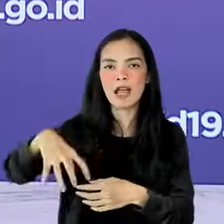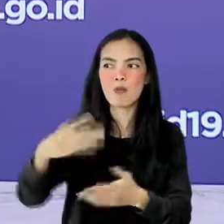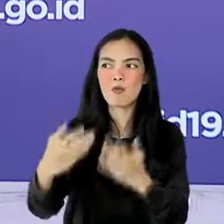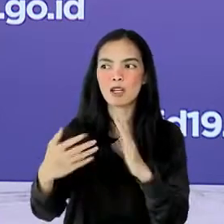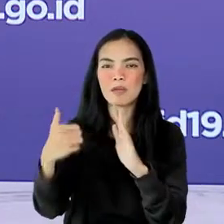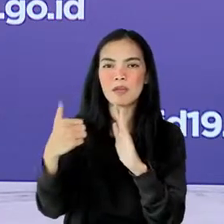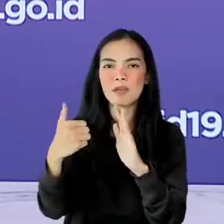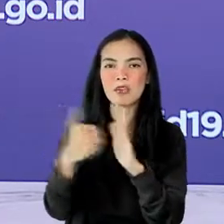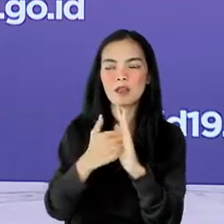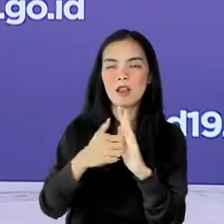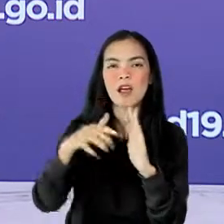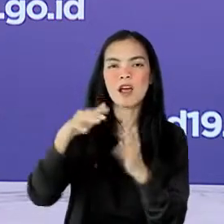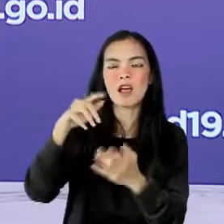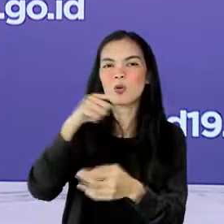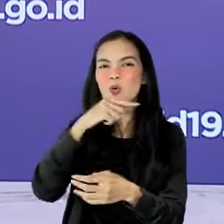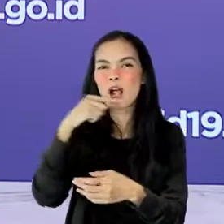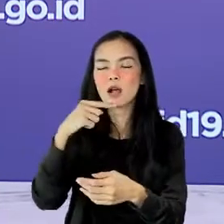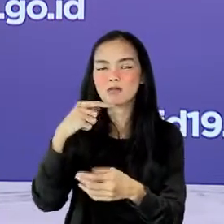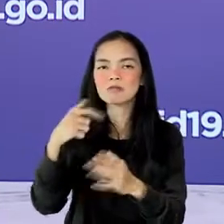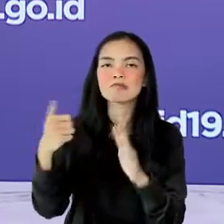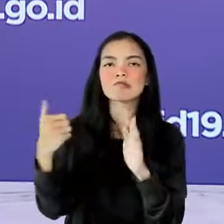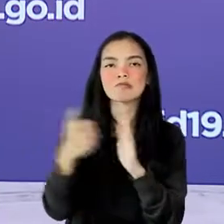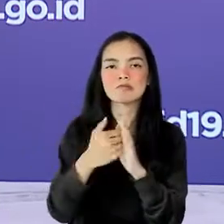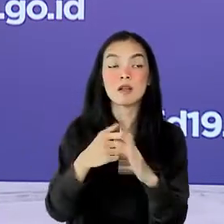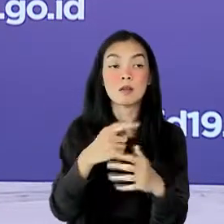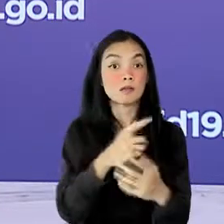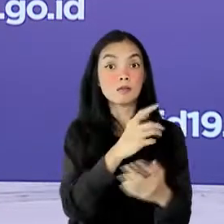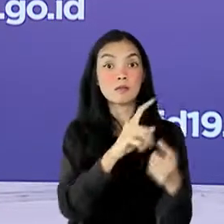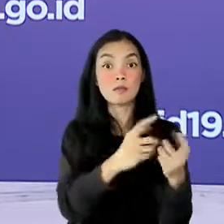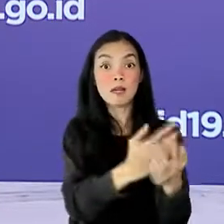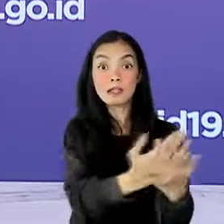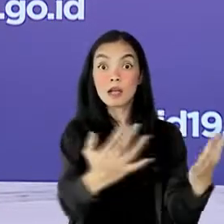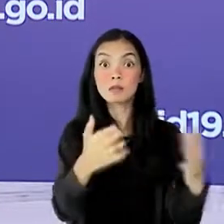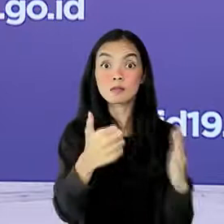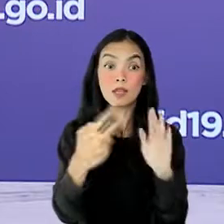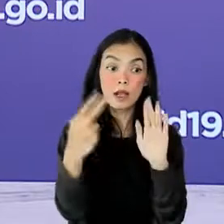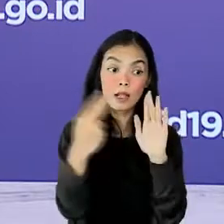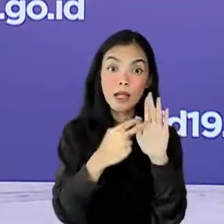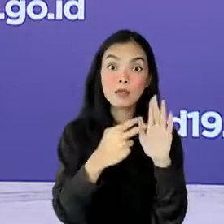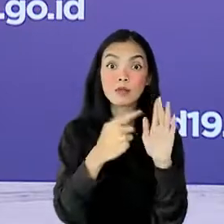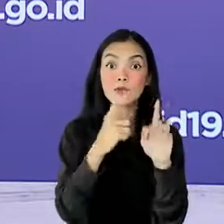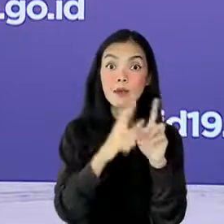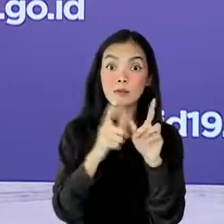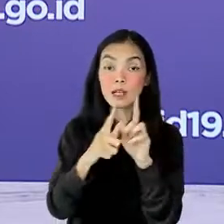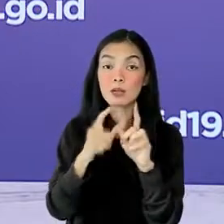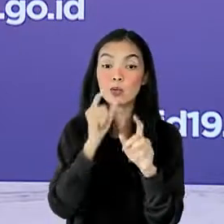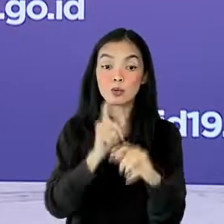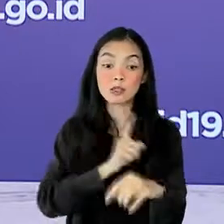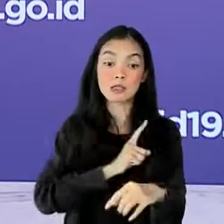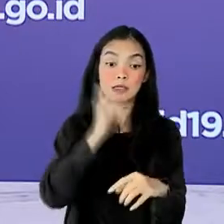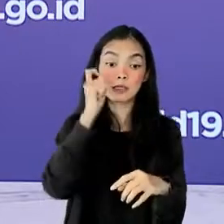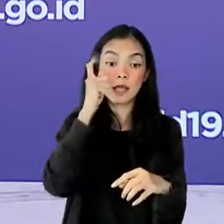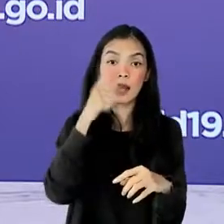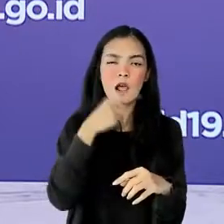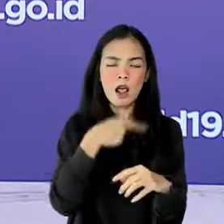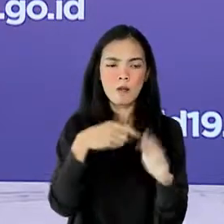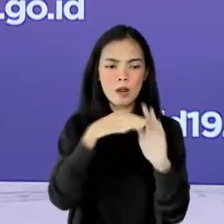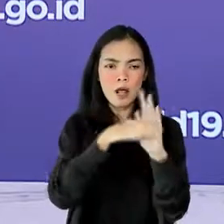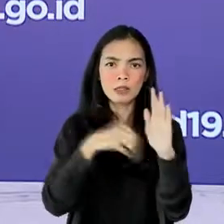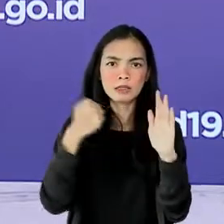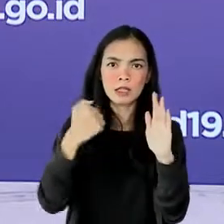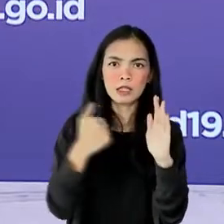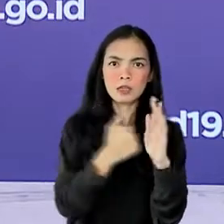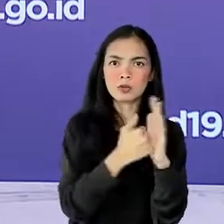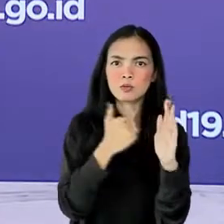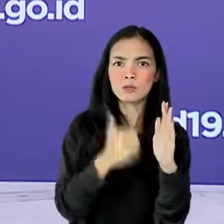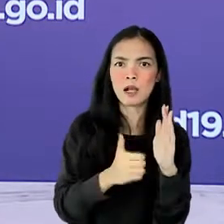Masyarakat juga dapat ikut serta memantau website ini untuk meningkatkan kewaspadaan diri dan turut menjaga protokol kesehatan